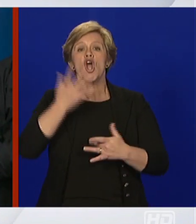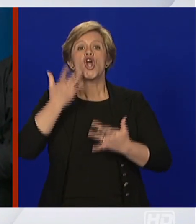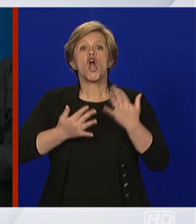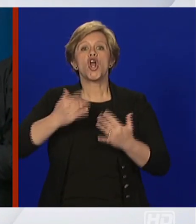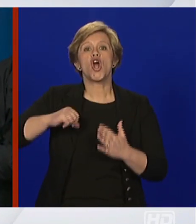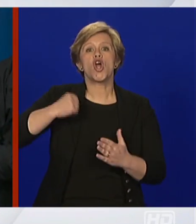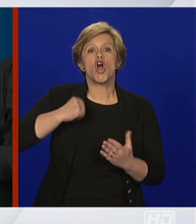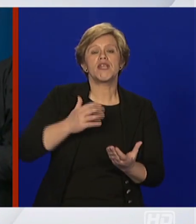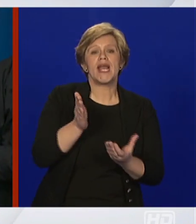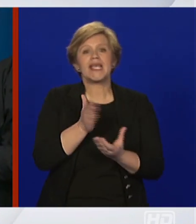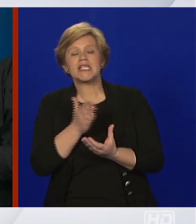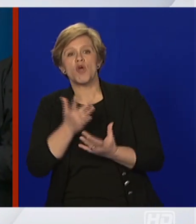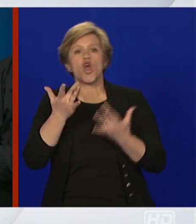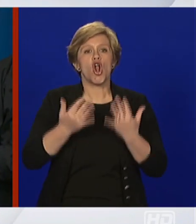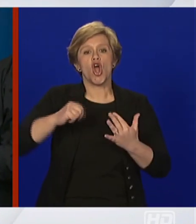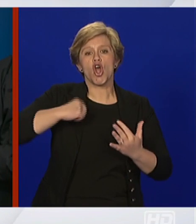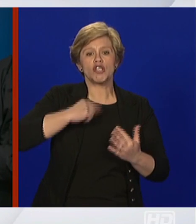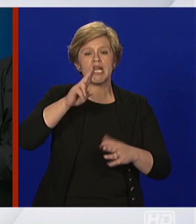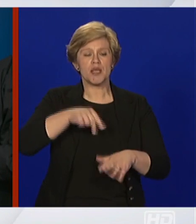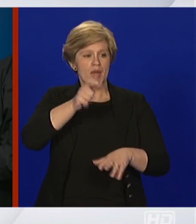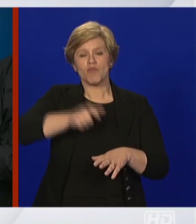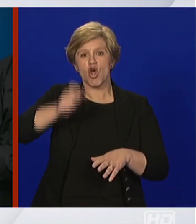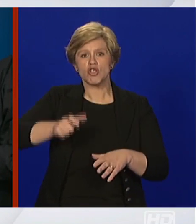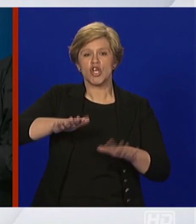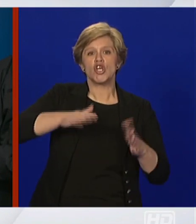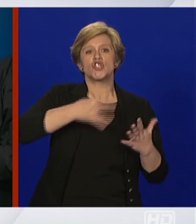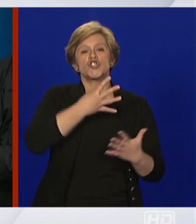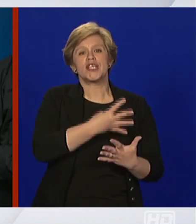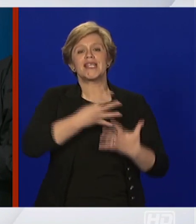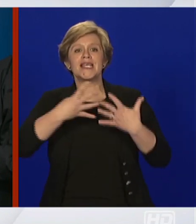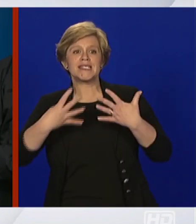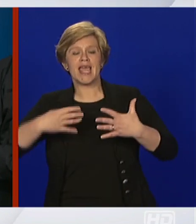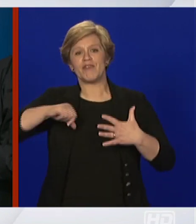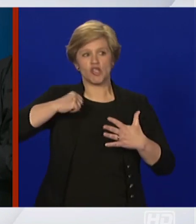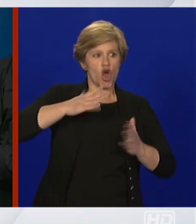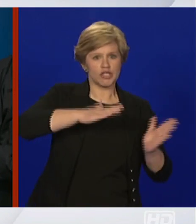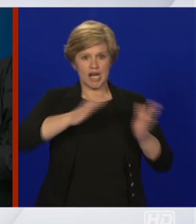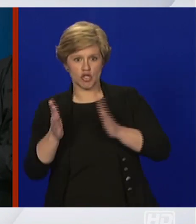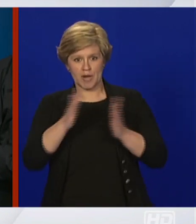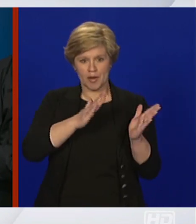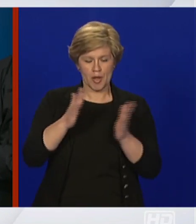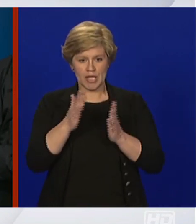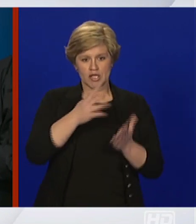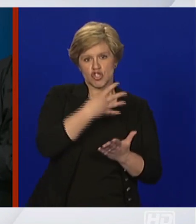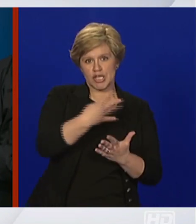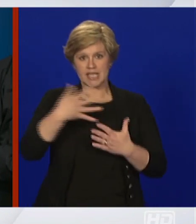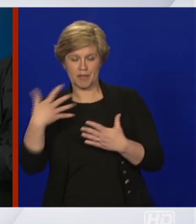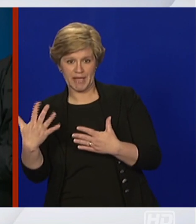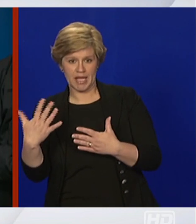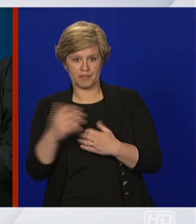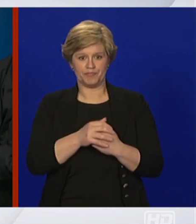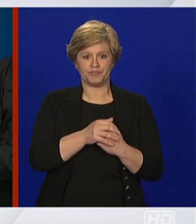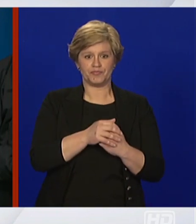49,05 godina, a raspodjela prema spolu je takva da 56 oboljelih su muškarci, a